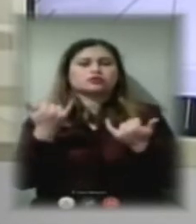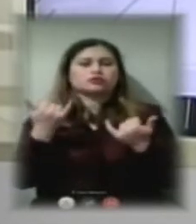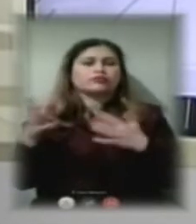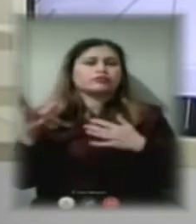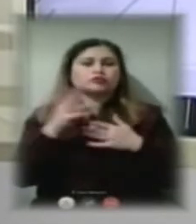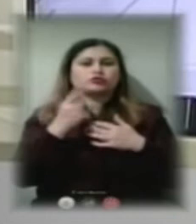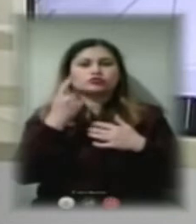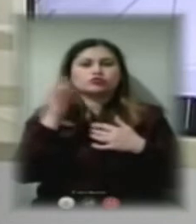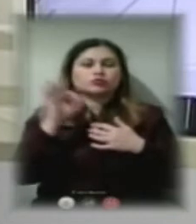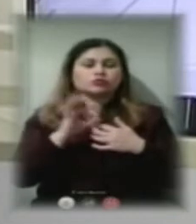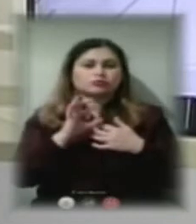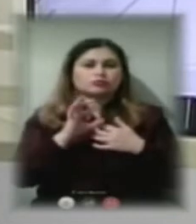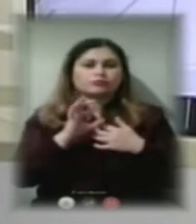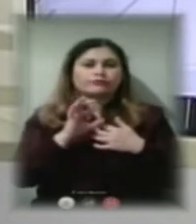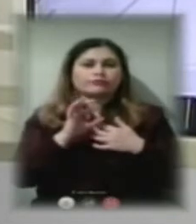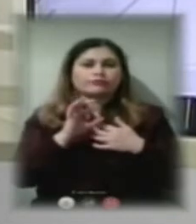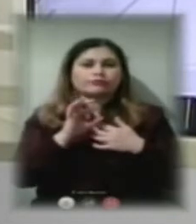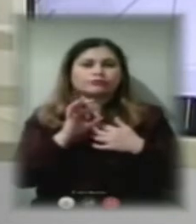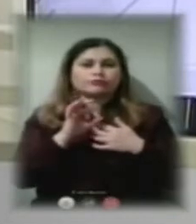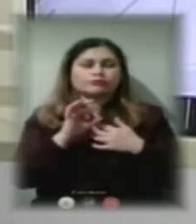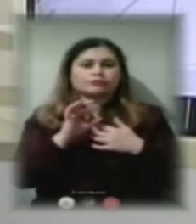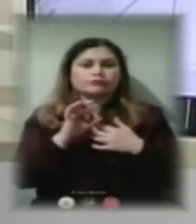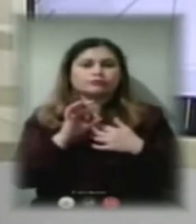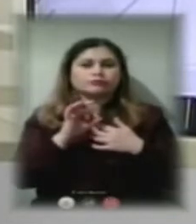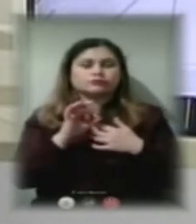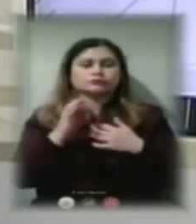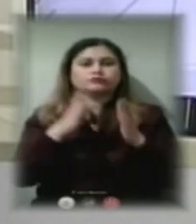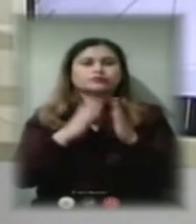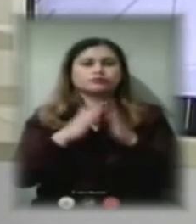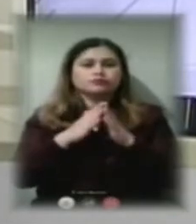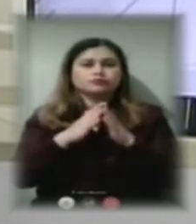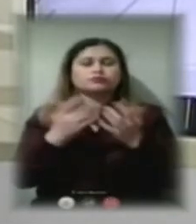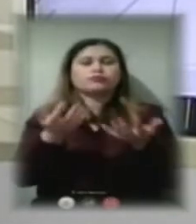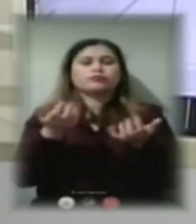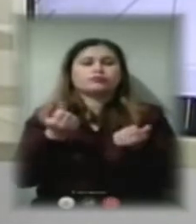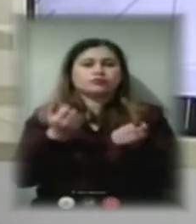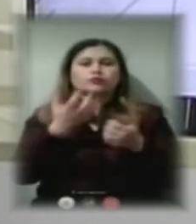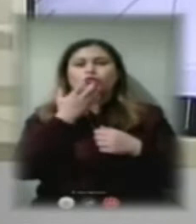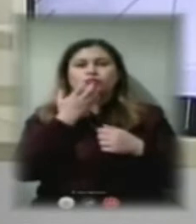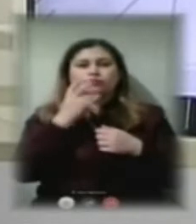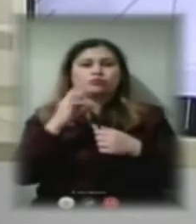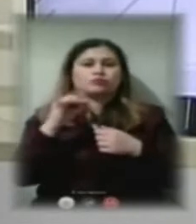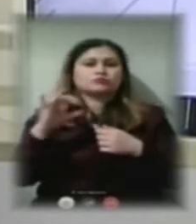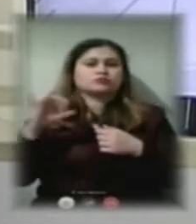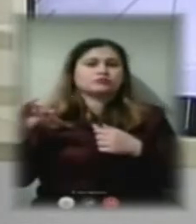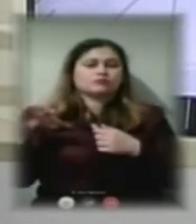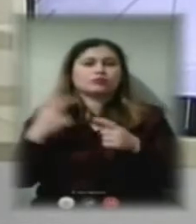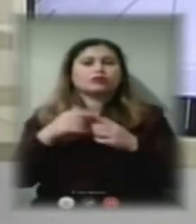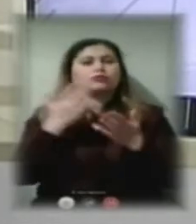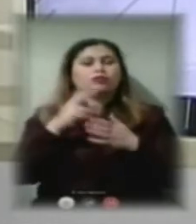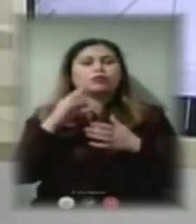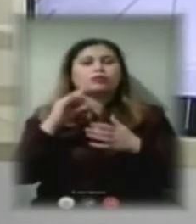будівель отримують теплоносії. Є якісь локальні аварії